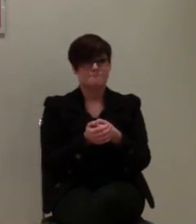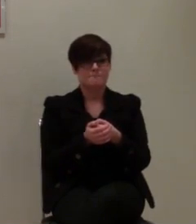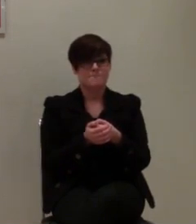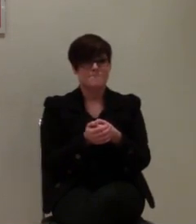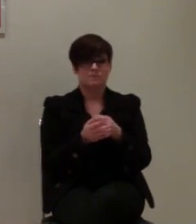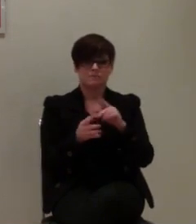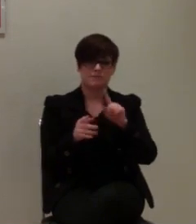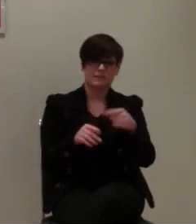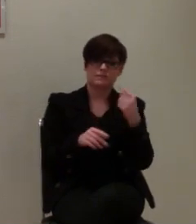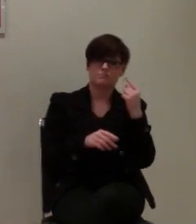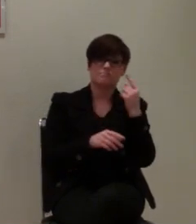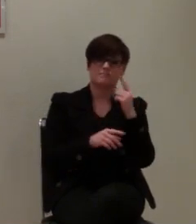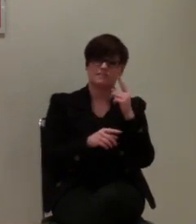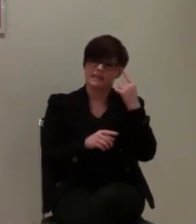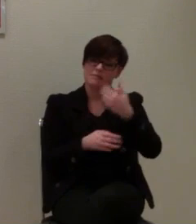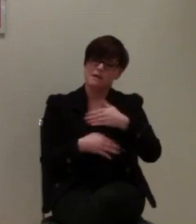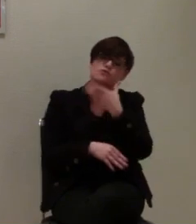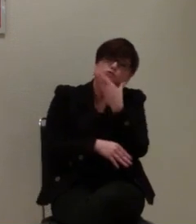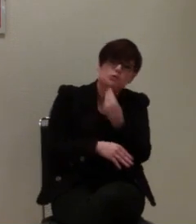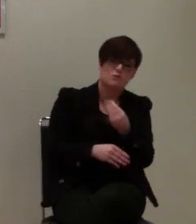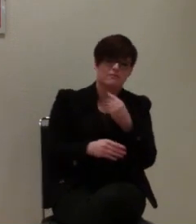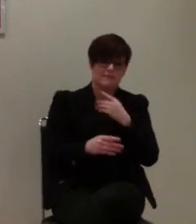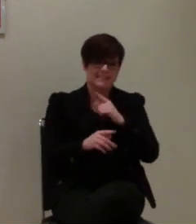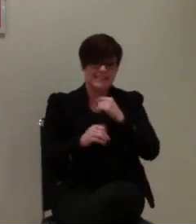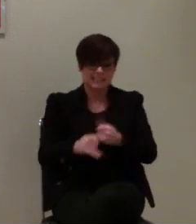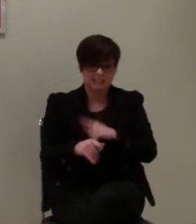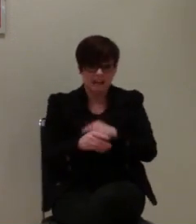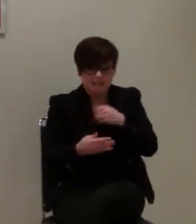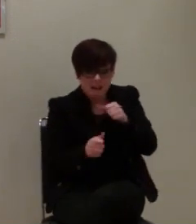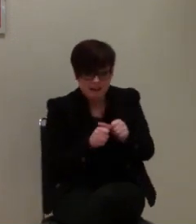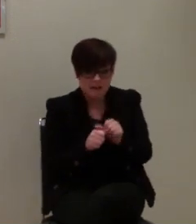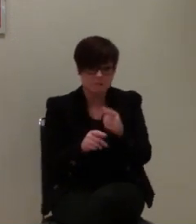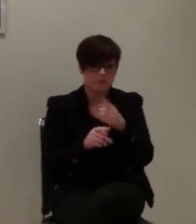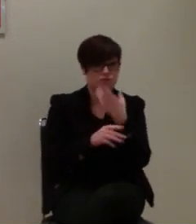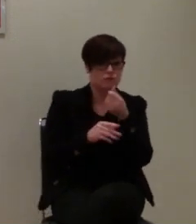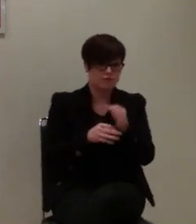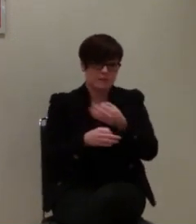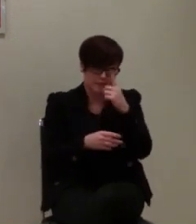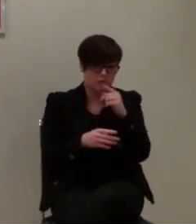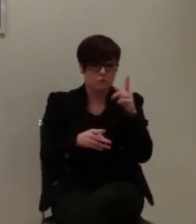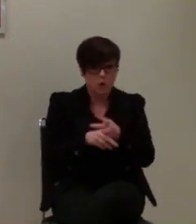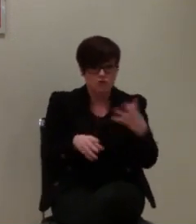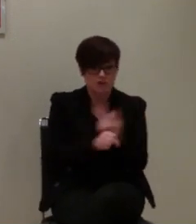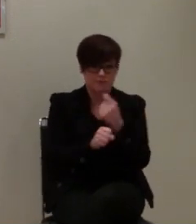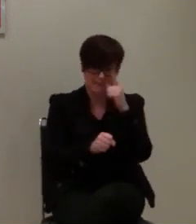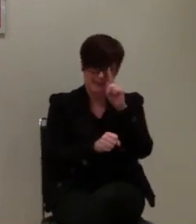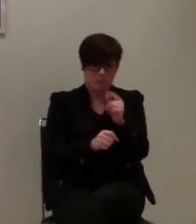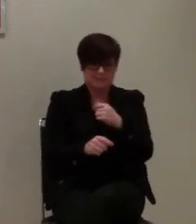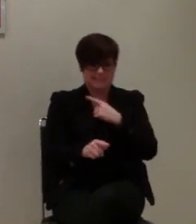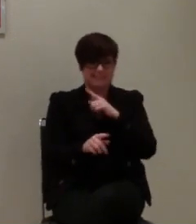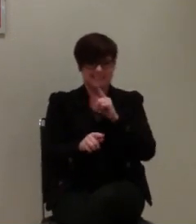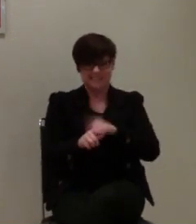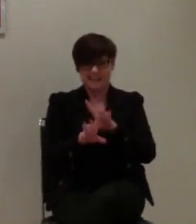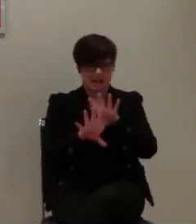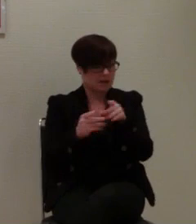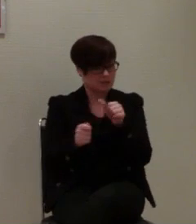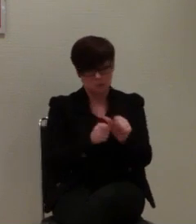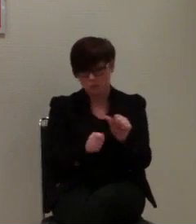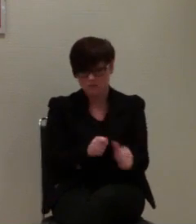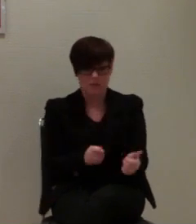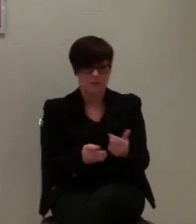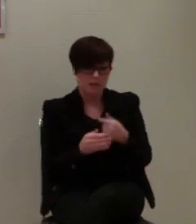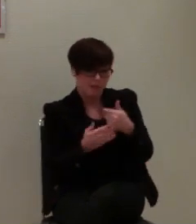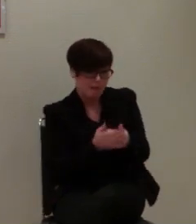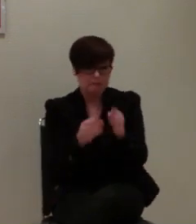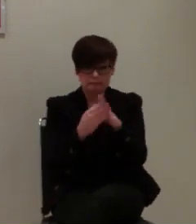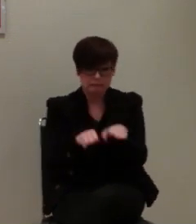Also es wäre natürlich schön, wenn wir das innerhalb dieser kurzen Zeit noch schaffen würden, aber ich glaube, dass es jetzt einfach zu knapp ist, weil es ist irgendwie schon fast